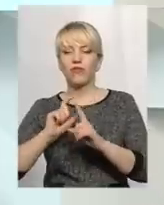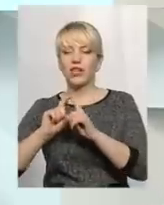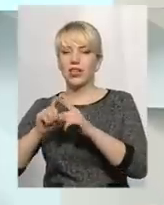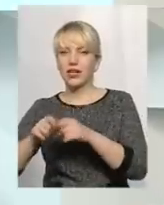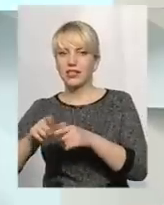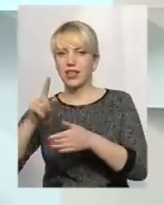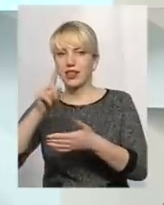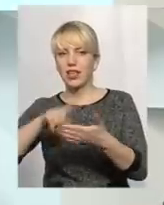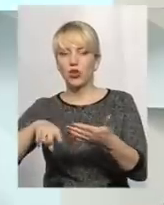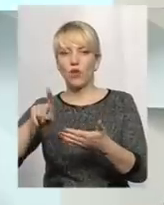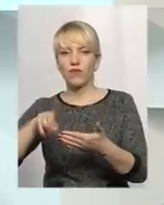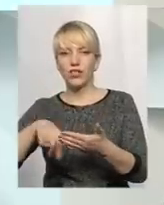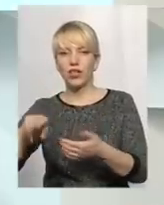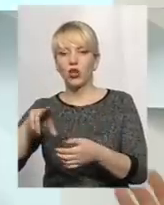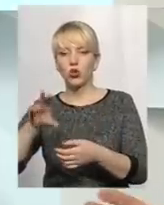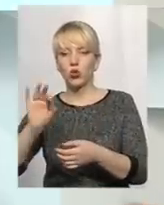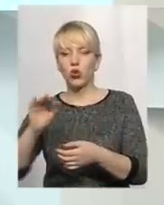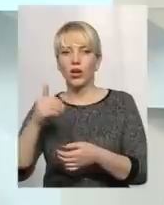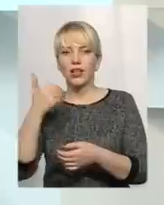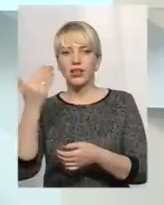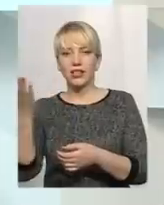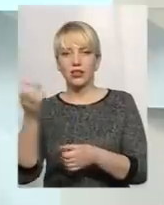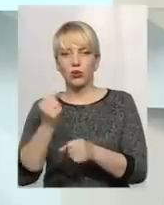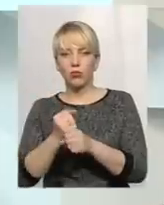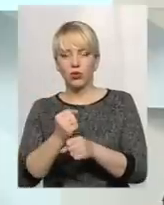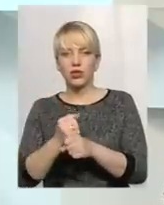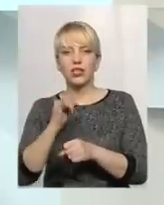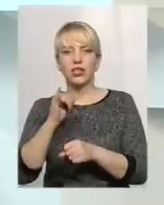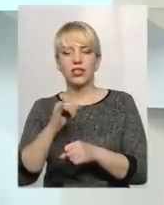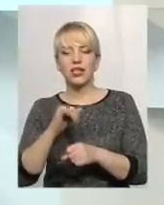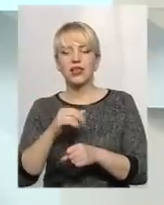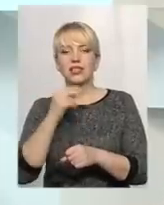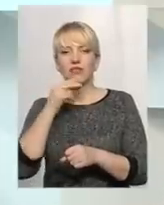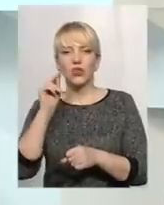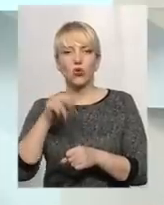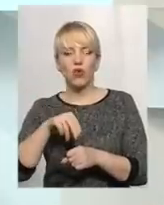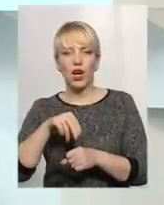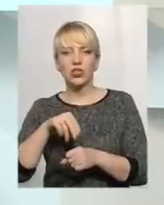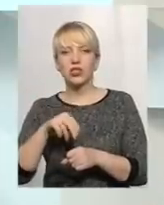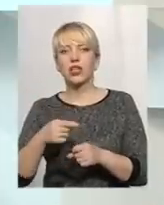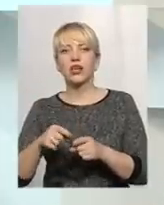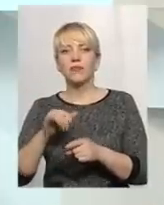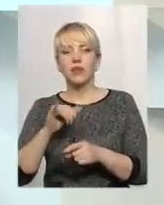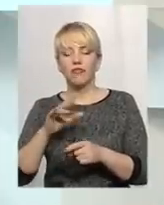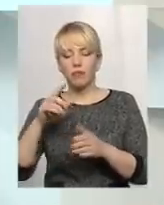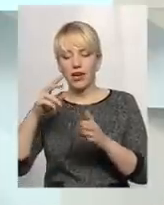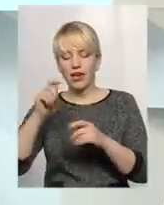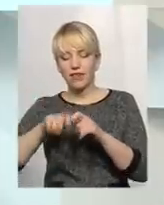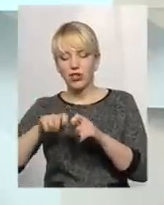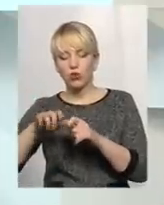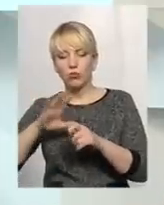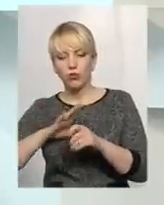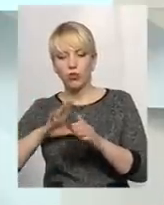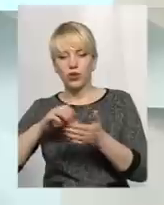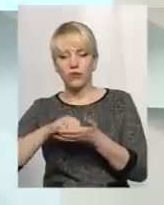сторони керівництва парку згинувачення заангажованісті і у перевірку було включено представників